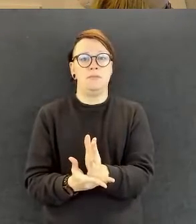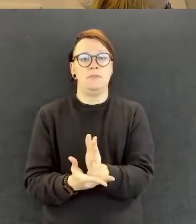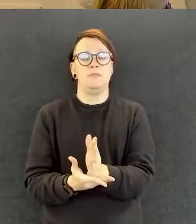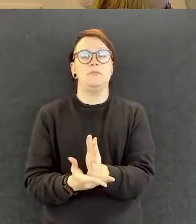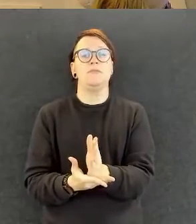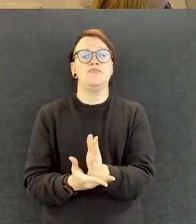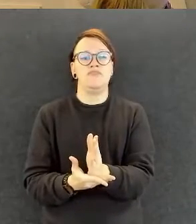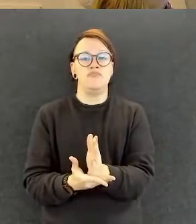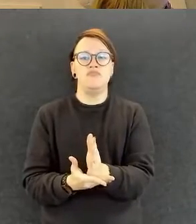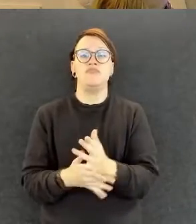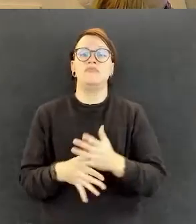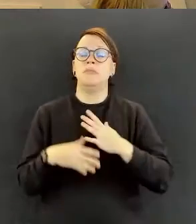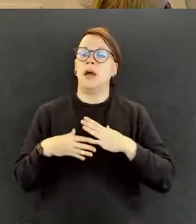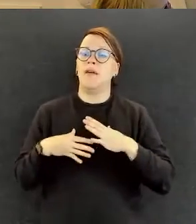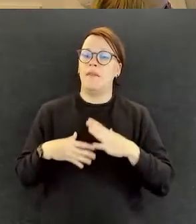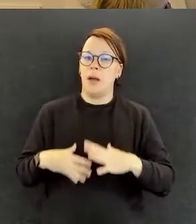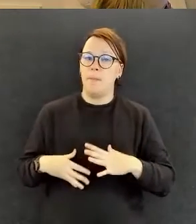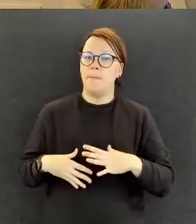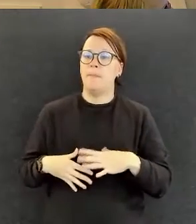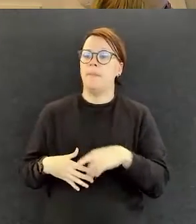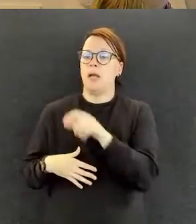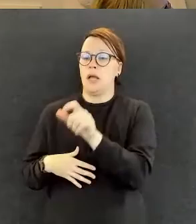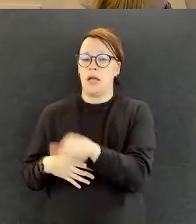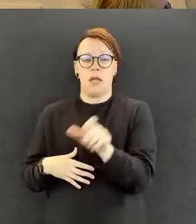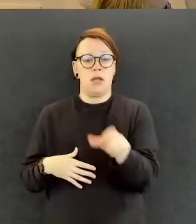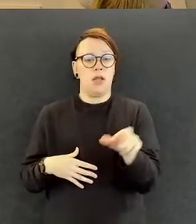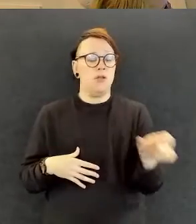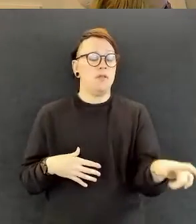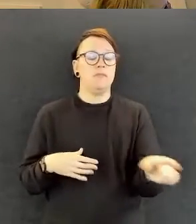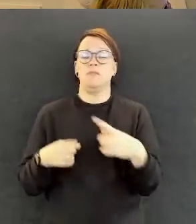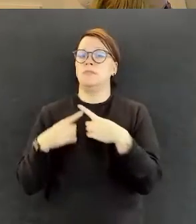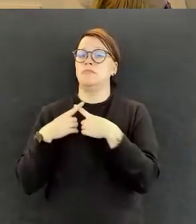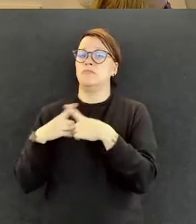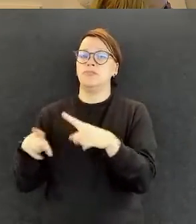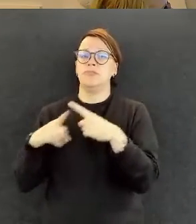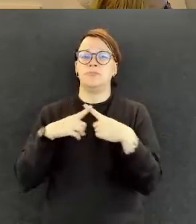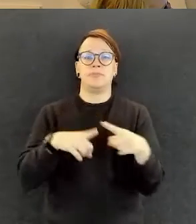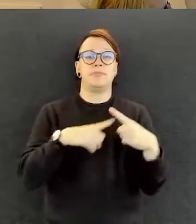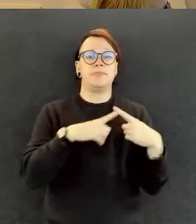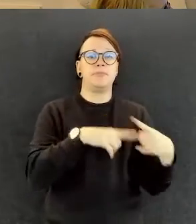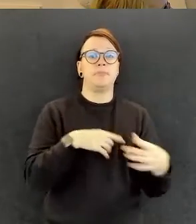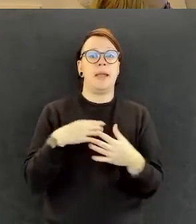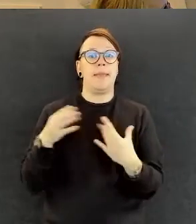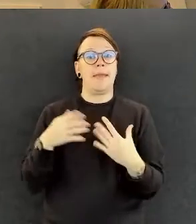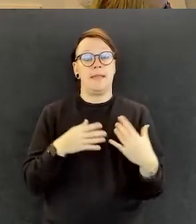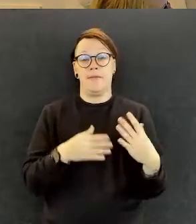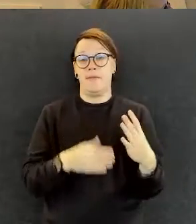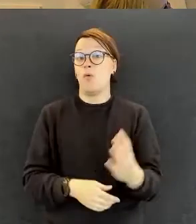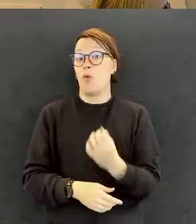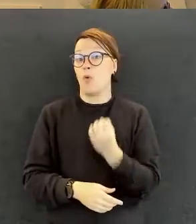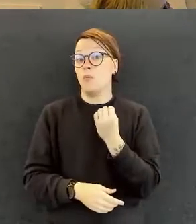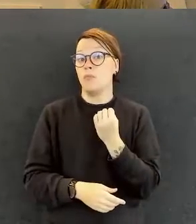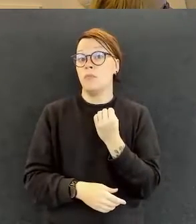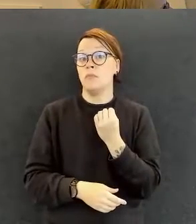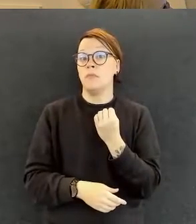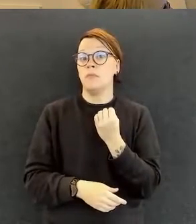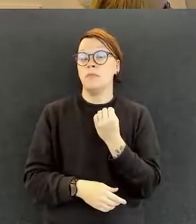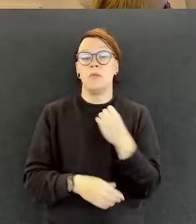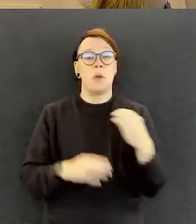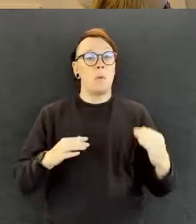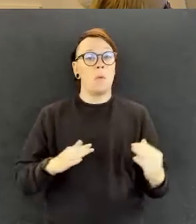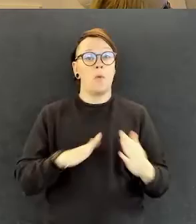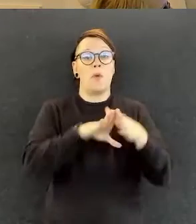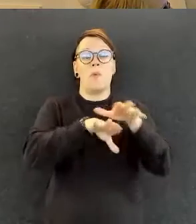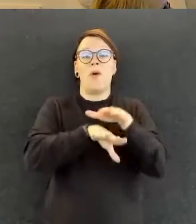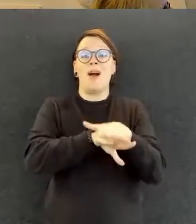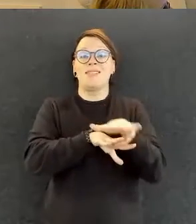vammaisia ihmisiä voi olla monenlaisissa eri tehtävissä. Eli ihan siellä asiantuntijan, huippu